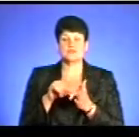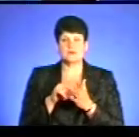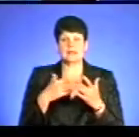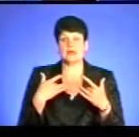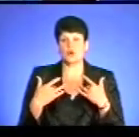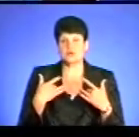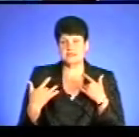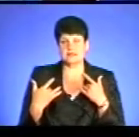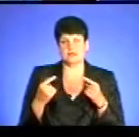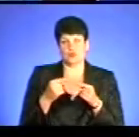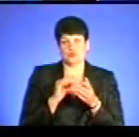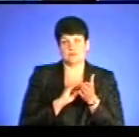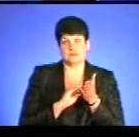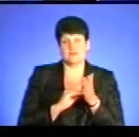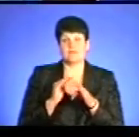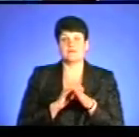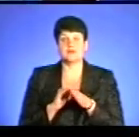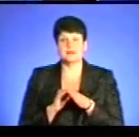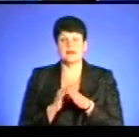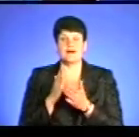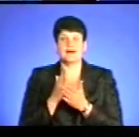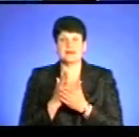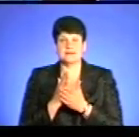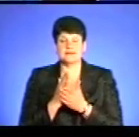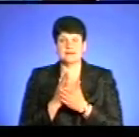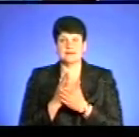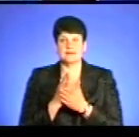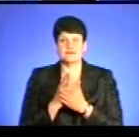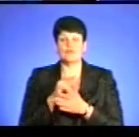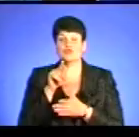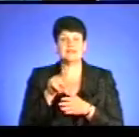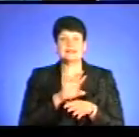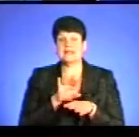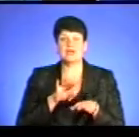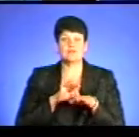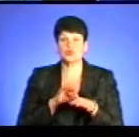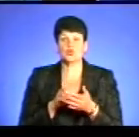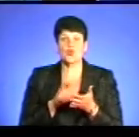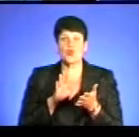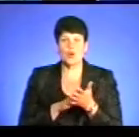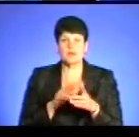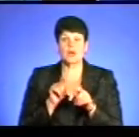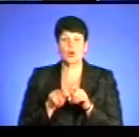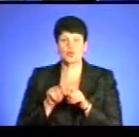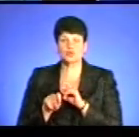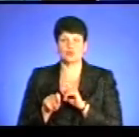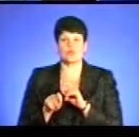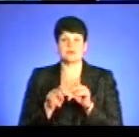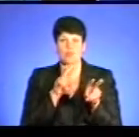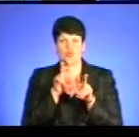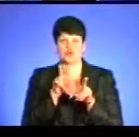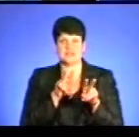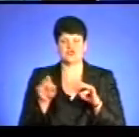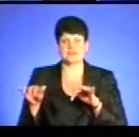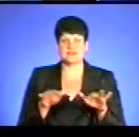концерті, і де є чіткі прізвища. А є відповідь дали СБУ чітко. Вони не ведуть облік і контроль, і не ведуть спостереження за